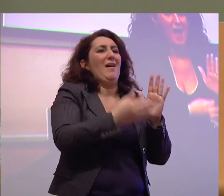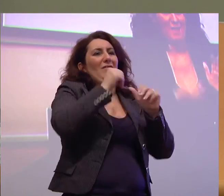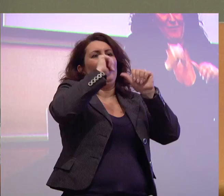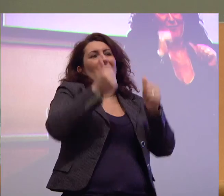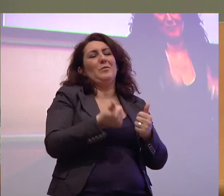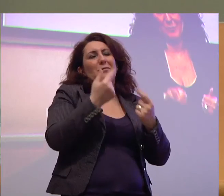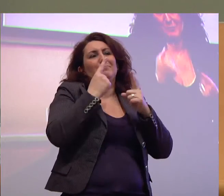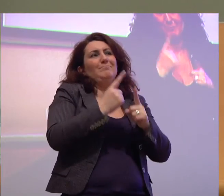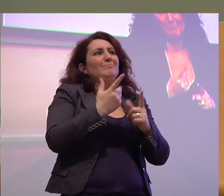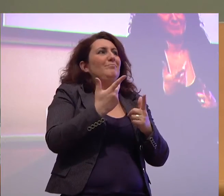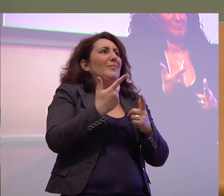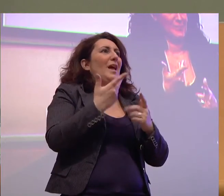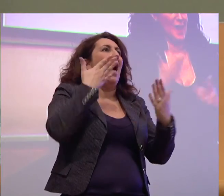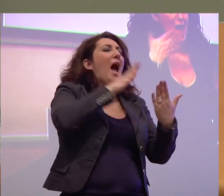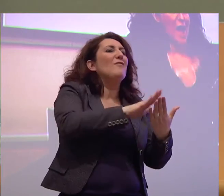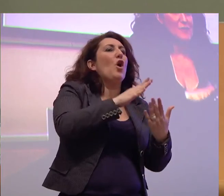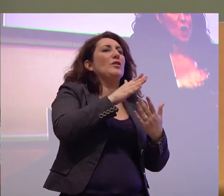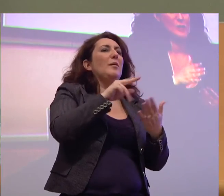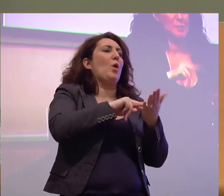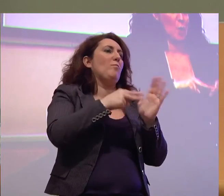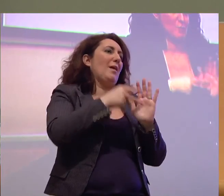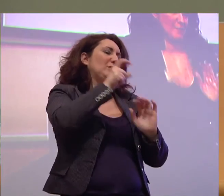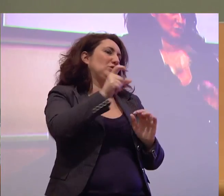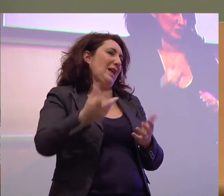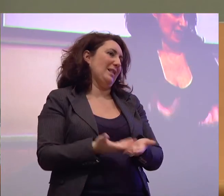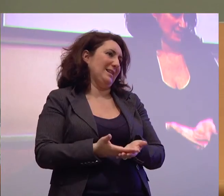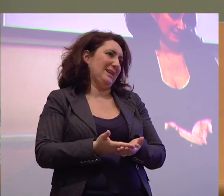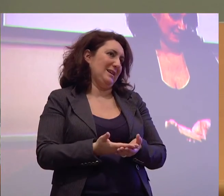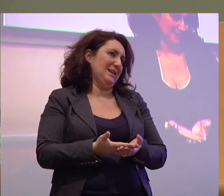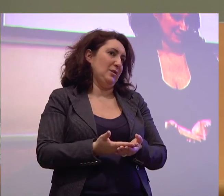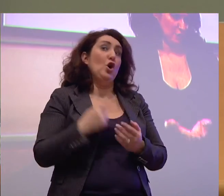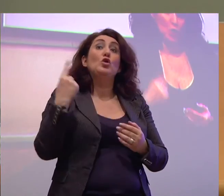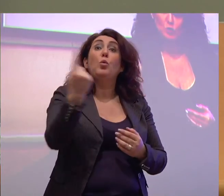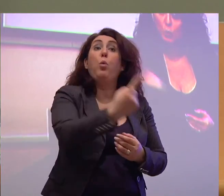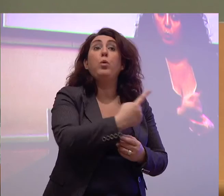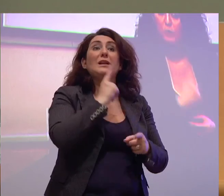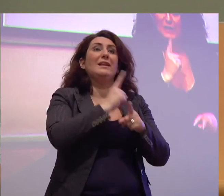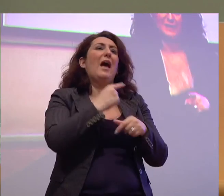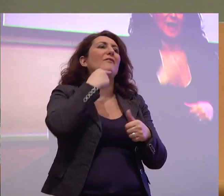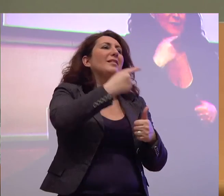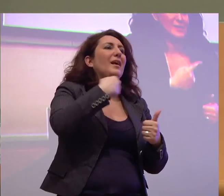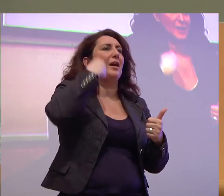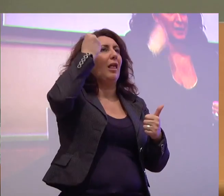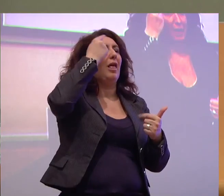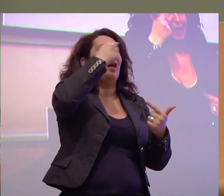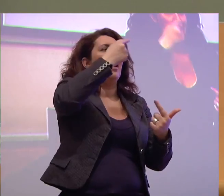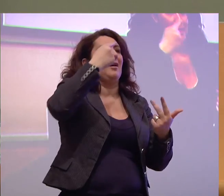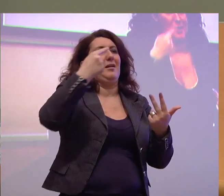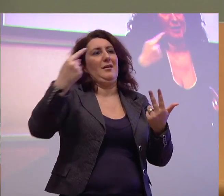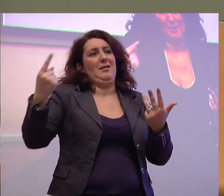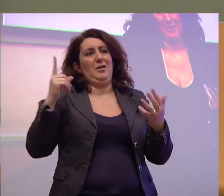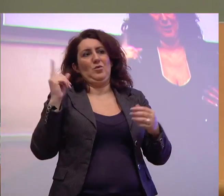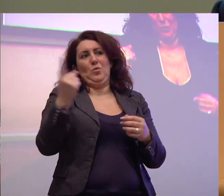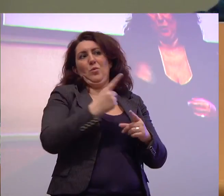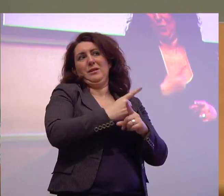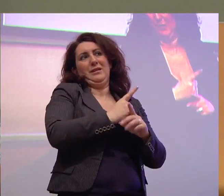problemi reali e quindi è necessario che tutti diano il proprio contributo e il proprio apporto grazie